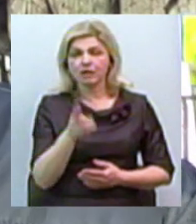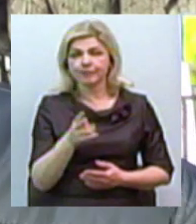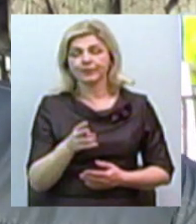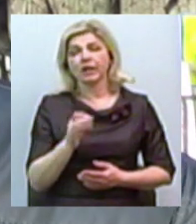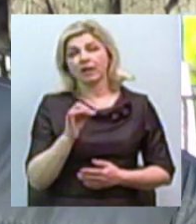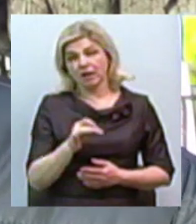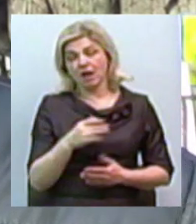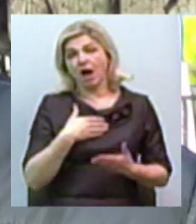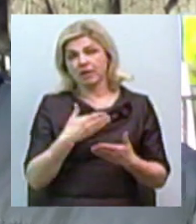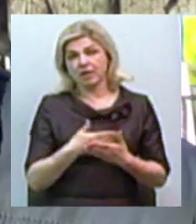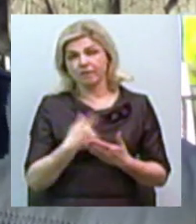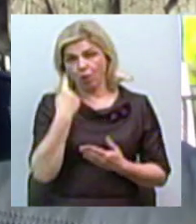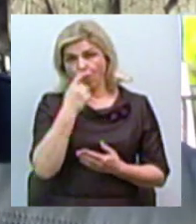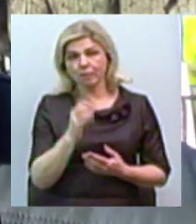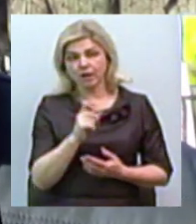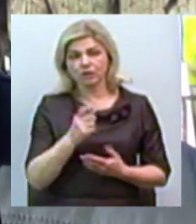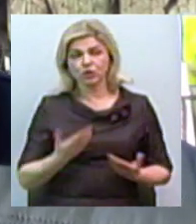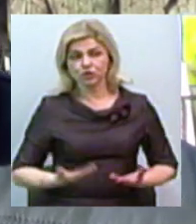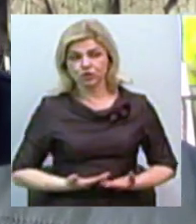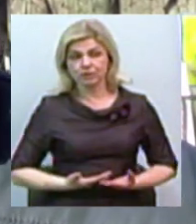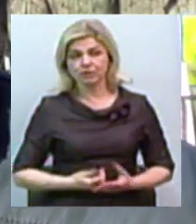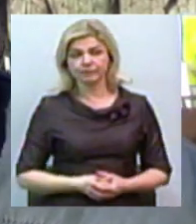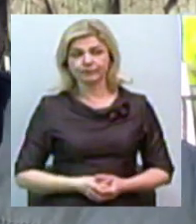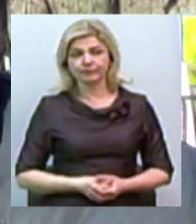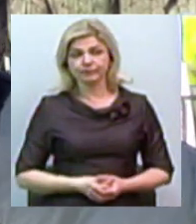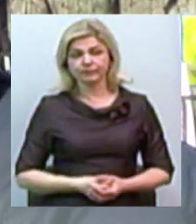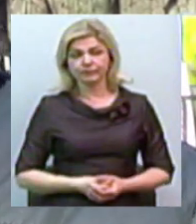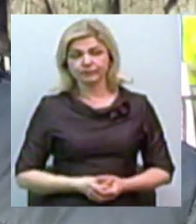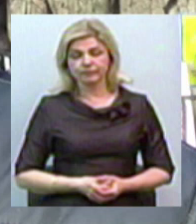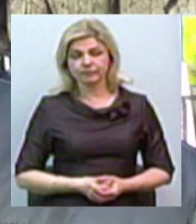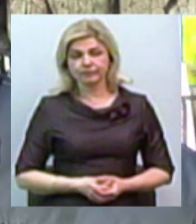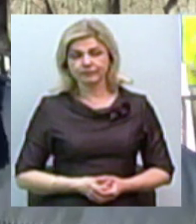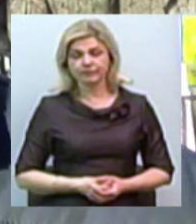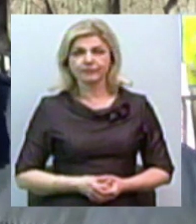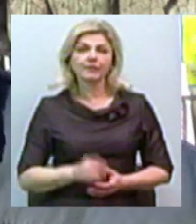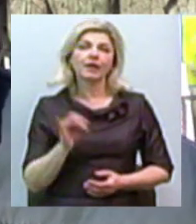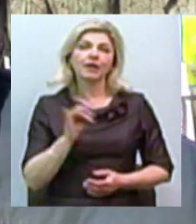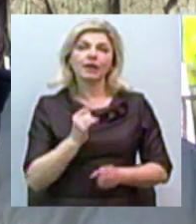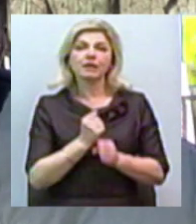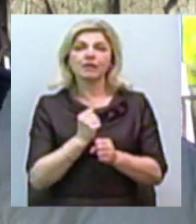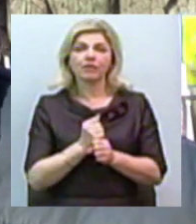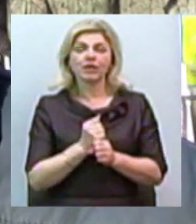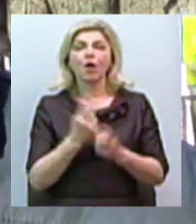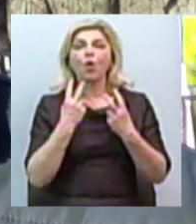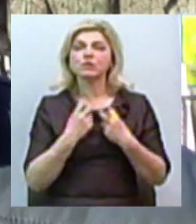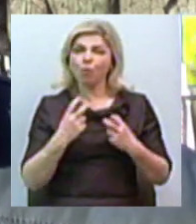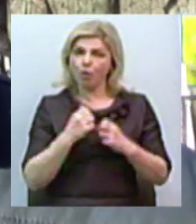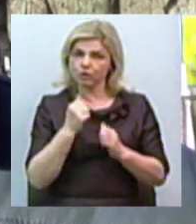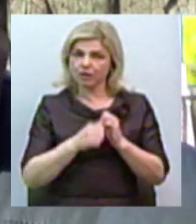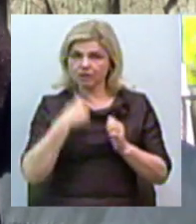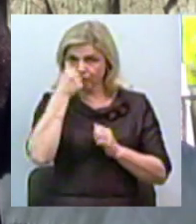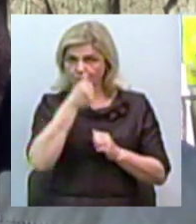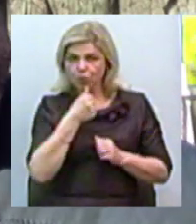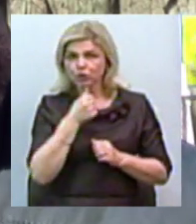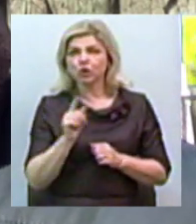активний образ життя та проходити профілактичні осмотри, для того, щоб